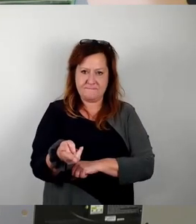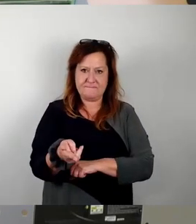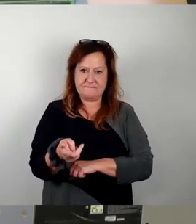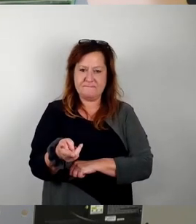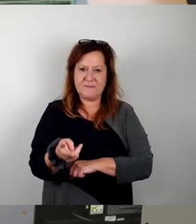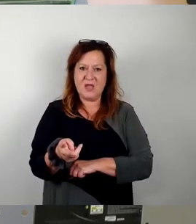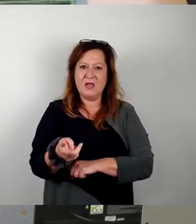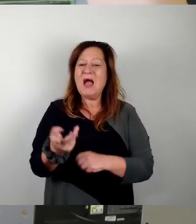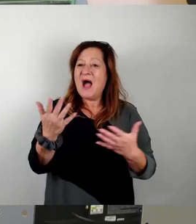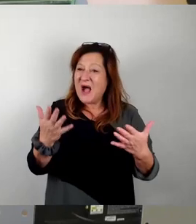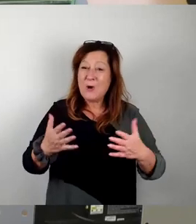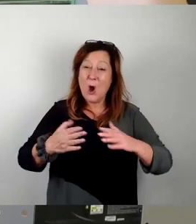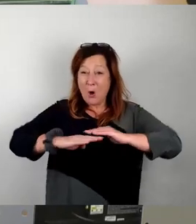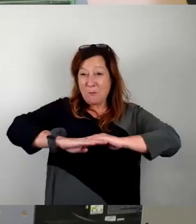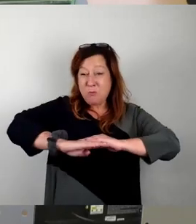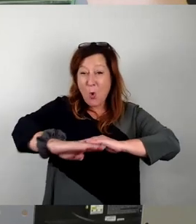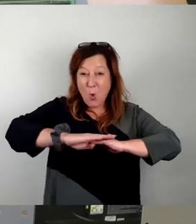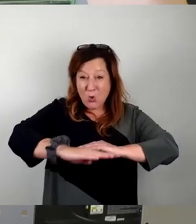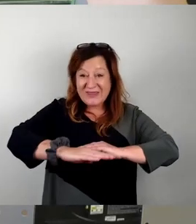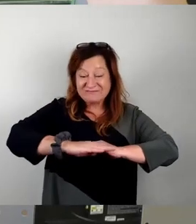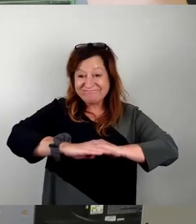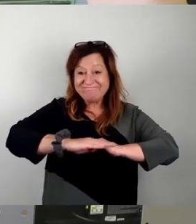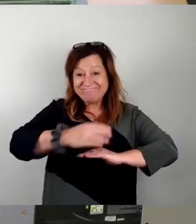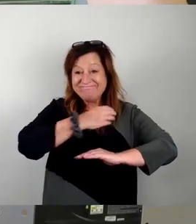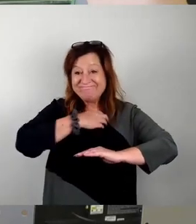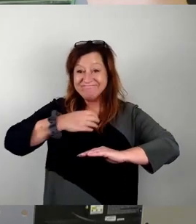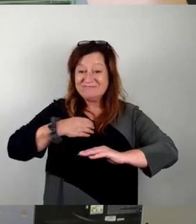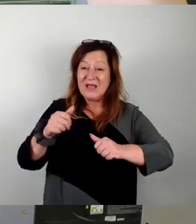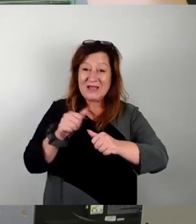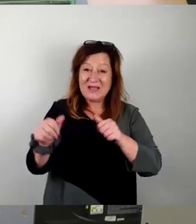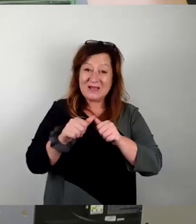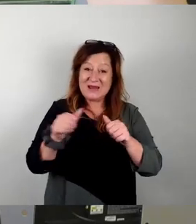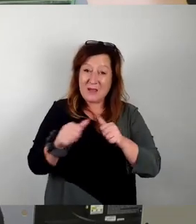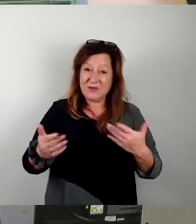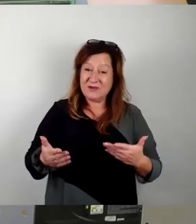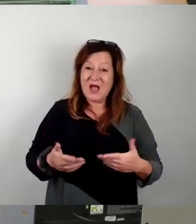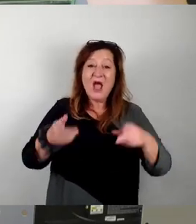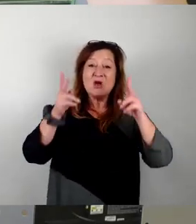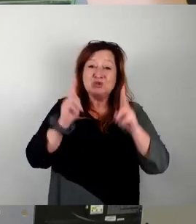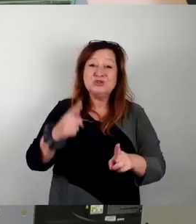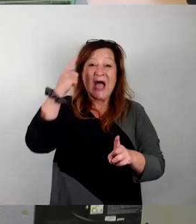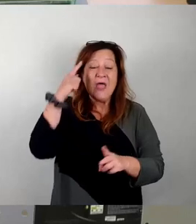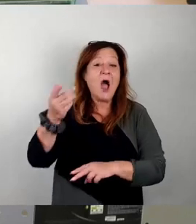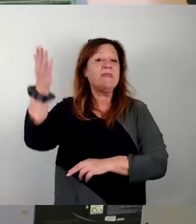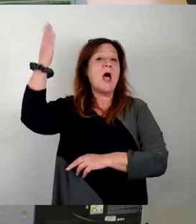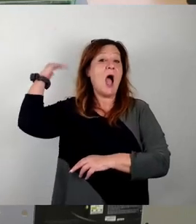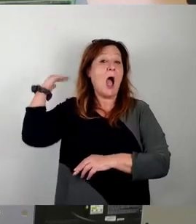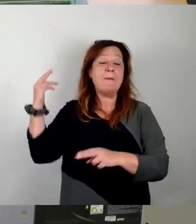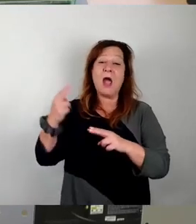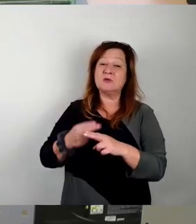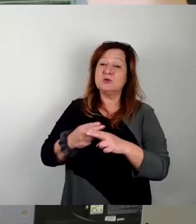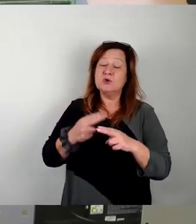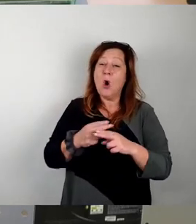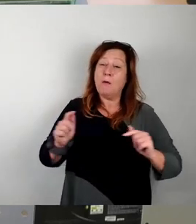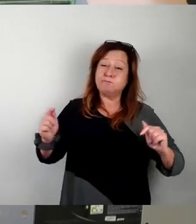Boden wird in Dresden knapper. Und jetzt hat der Stadtrat genau, weil das Thema damals schon emotional, sag ich mal, aufgeladen